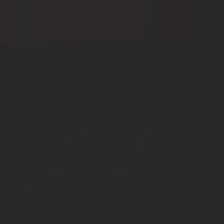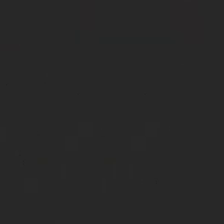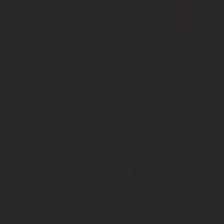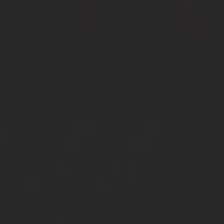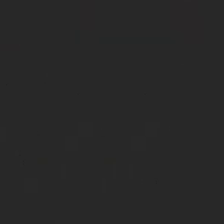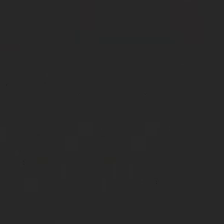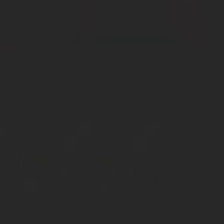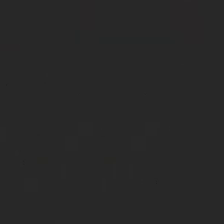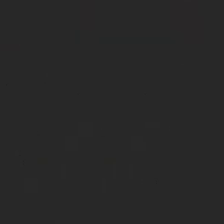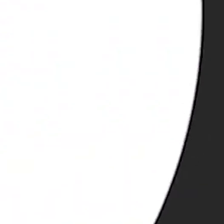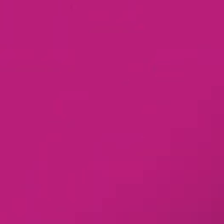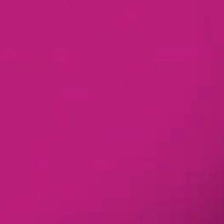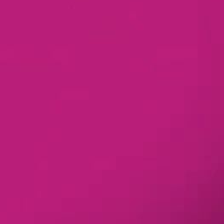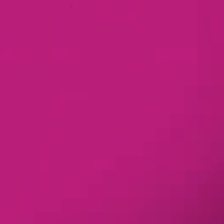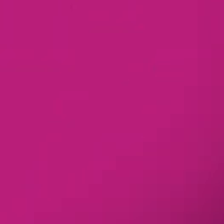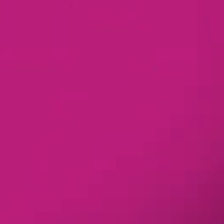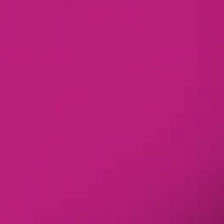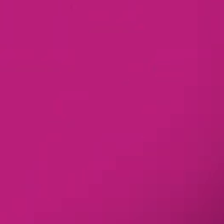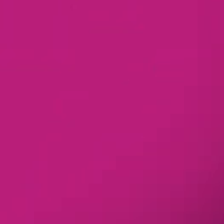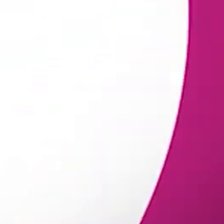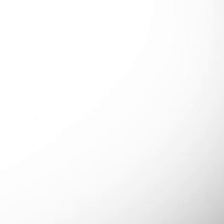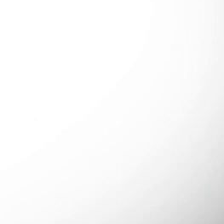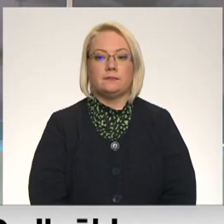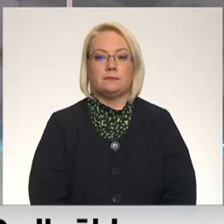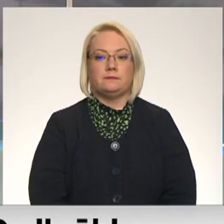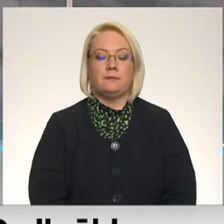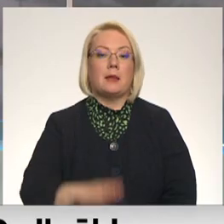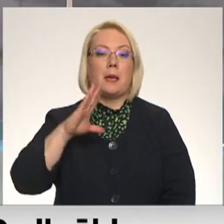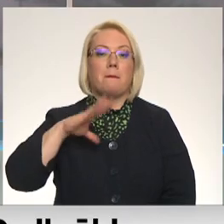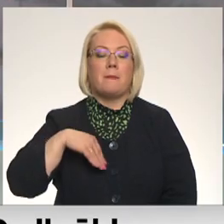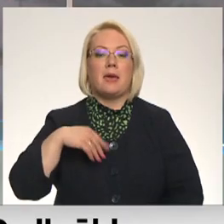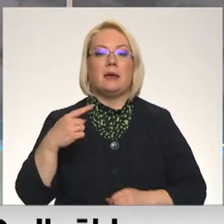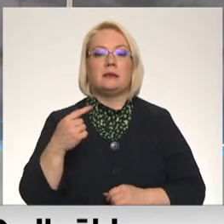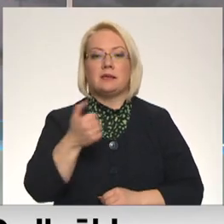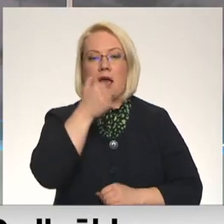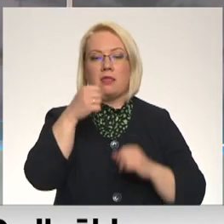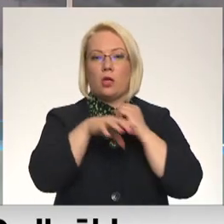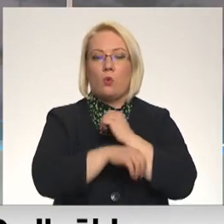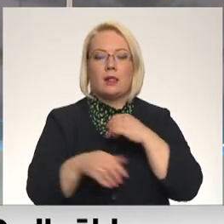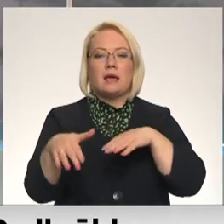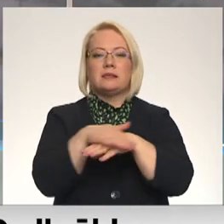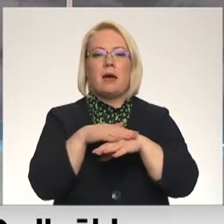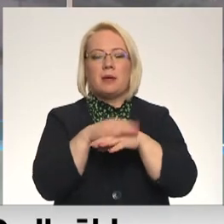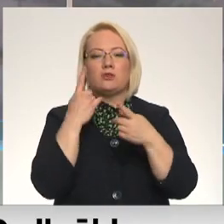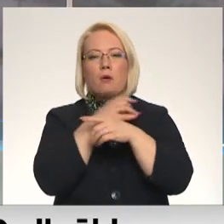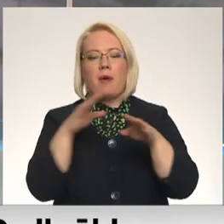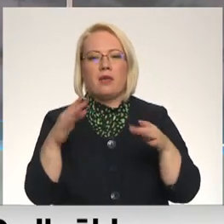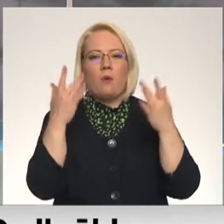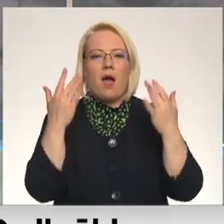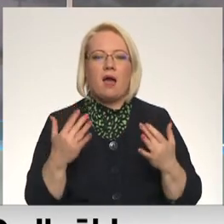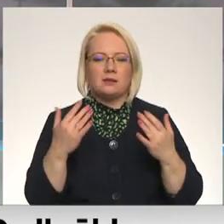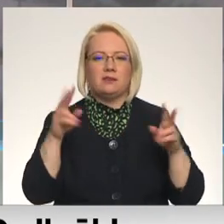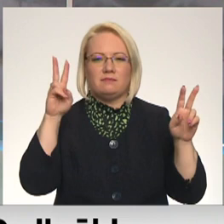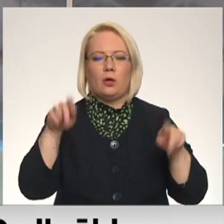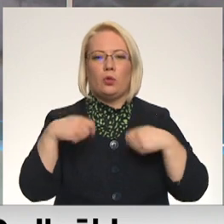Re, visi ēters ir te! Pēc gada nogalējas sabiedrisko mēdēju akcijas dod pieci par vides